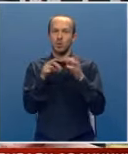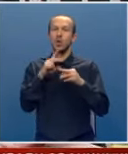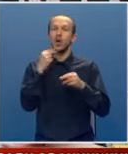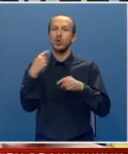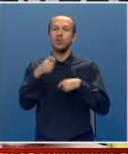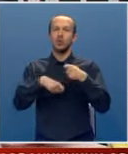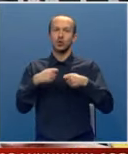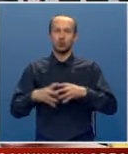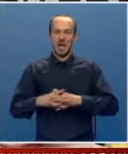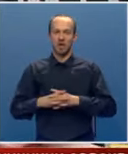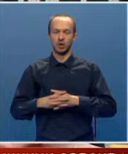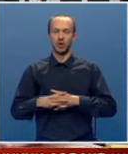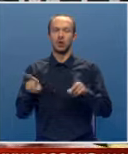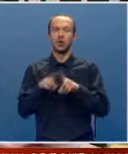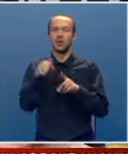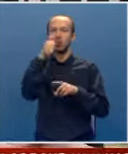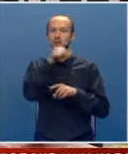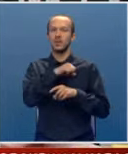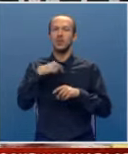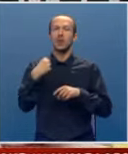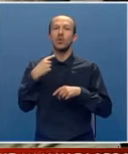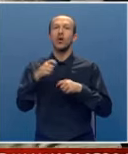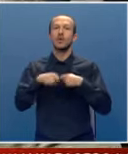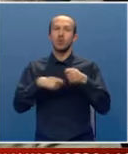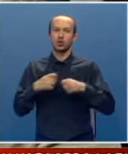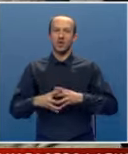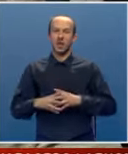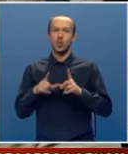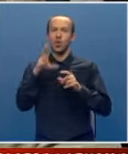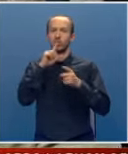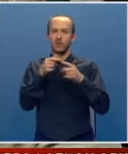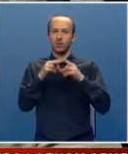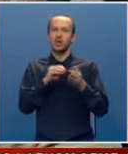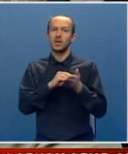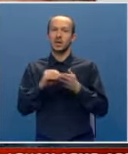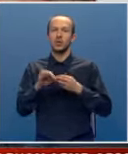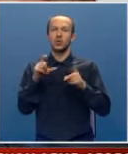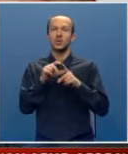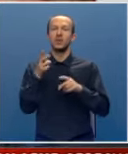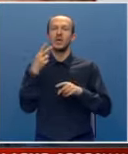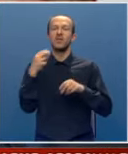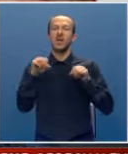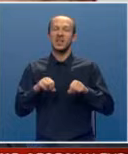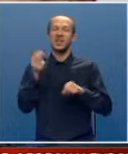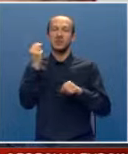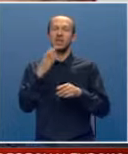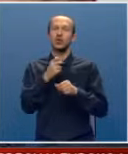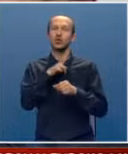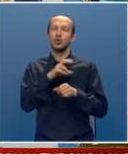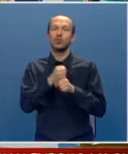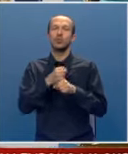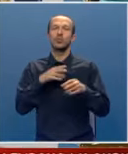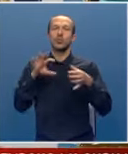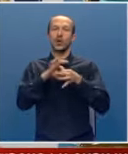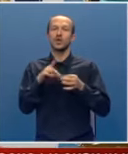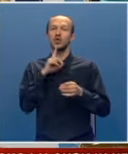posluje i koja, kao što sam rekao, ima dobru tradiciju poslovanja. U opštini Foča istakli su da od vlade Srpske očekuju podršku u sprovođenju